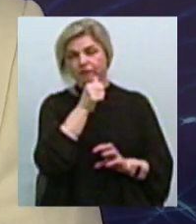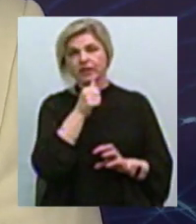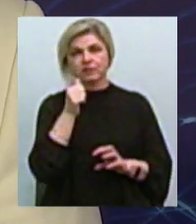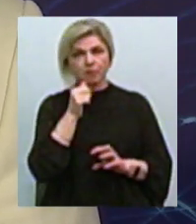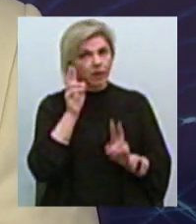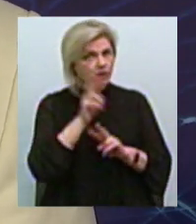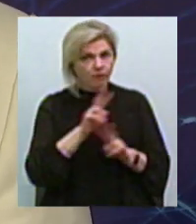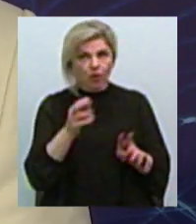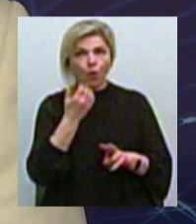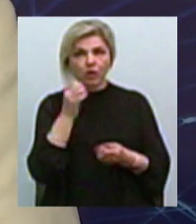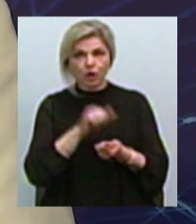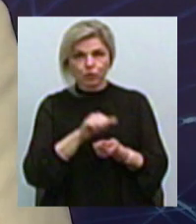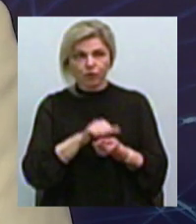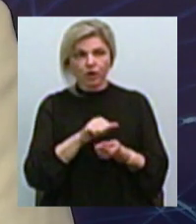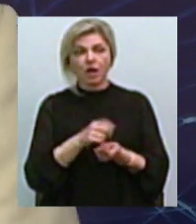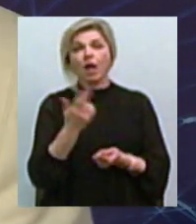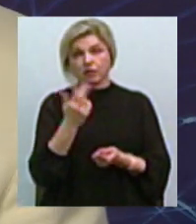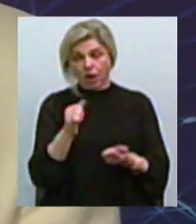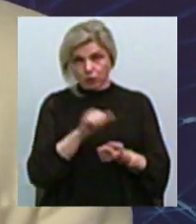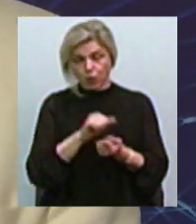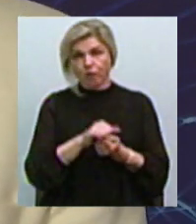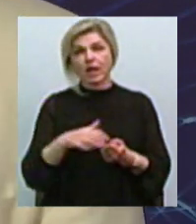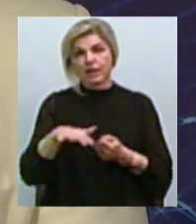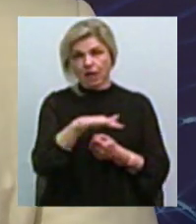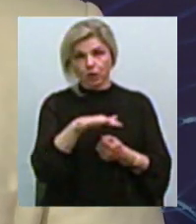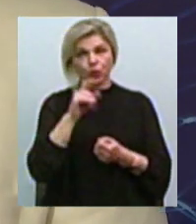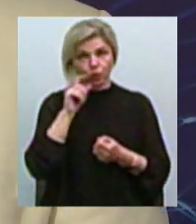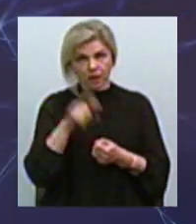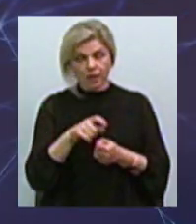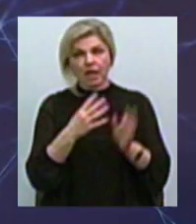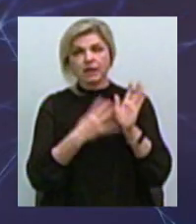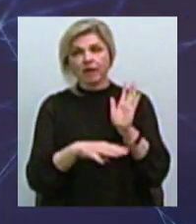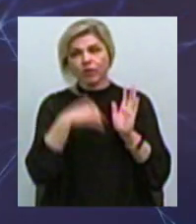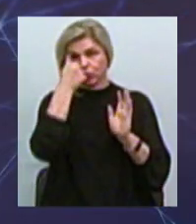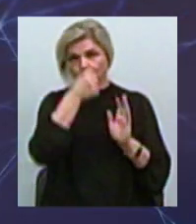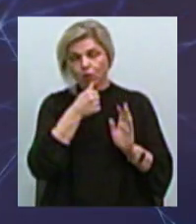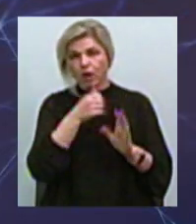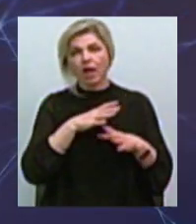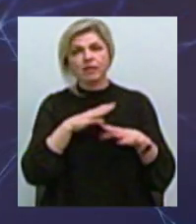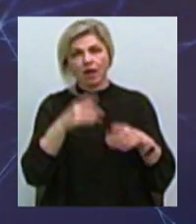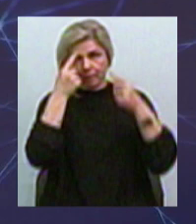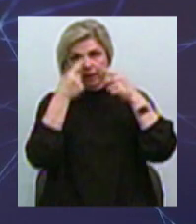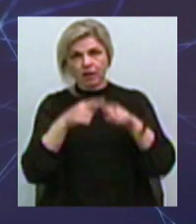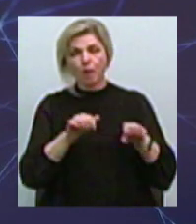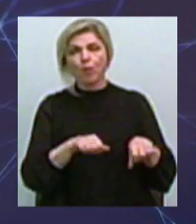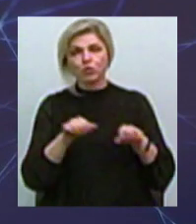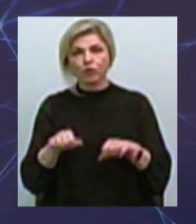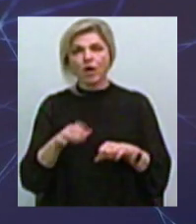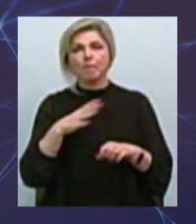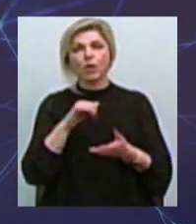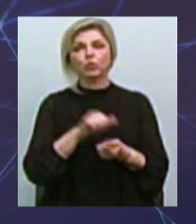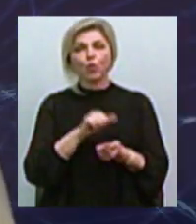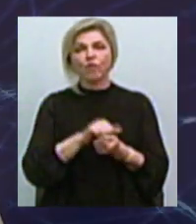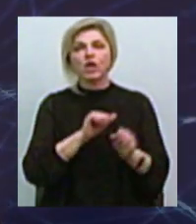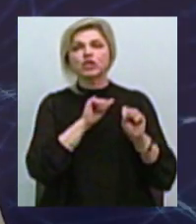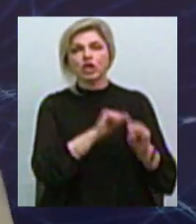надрукували? Ну, друкували їх на територію України В 90-ті роки ми знаємо, що у нас не було технічних можливостей друкувати захищену валюту Тому